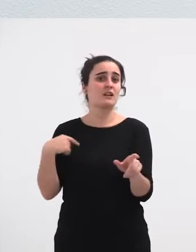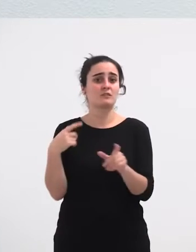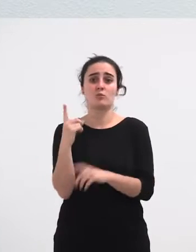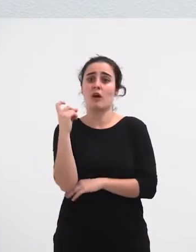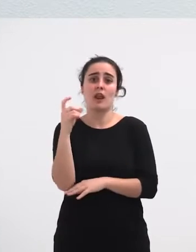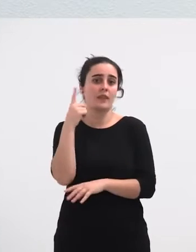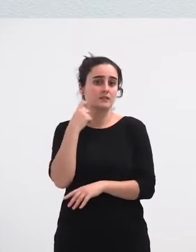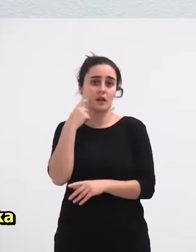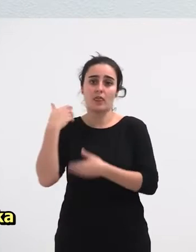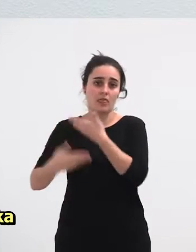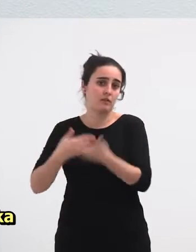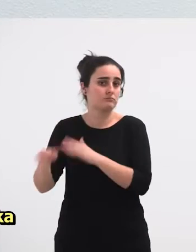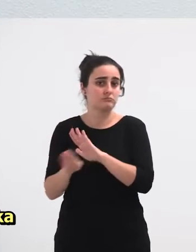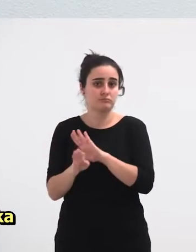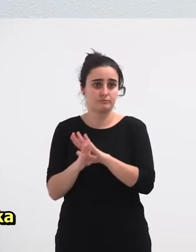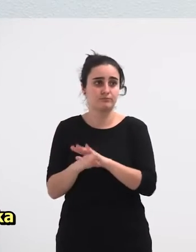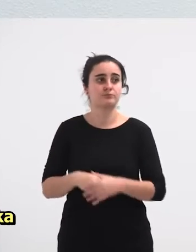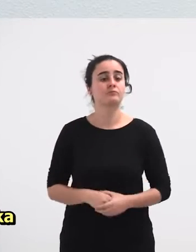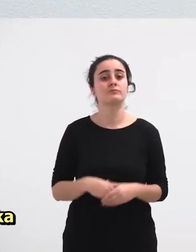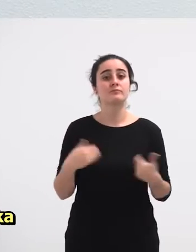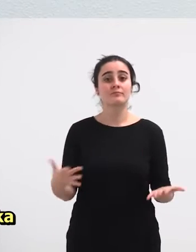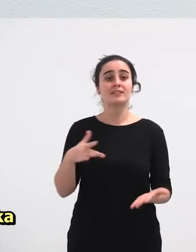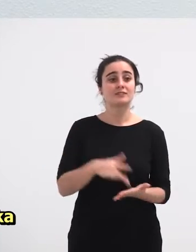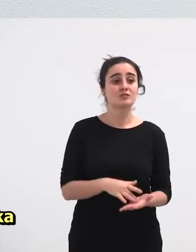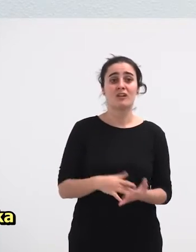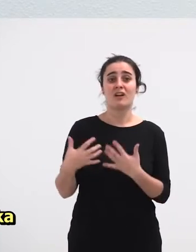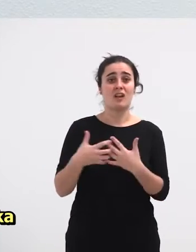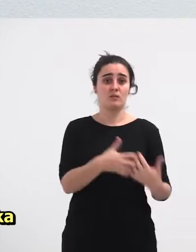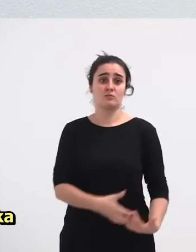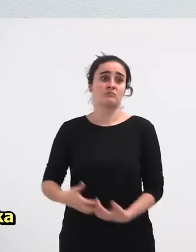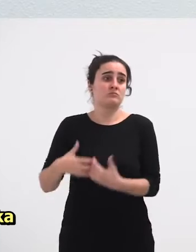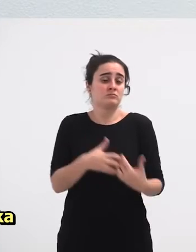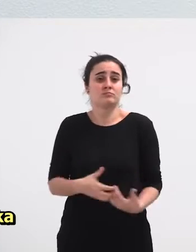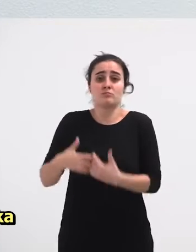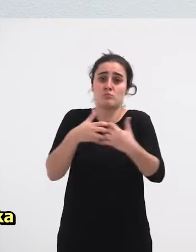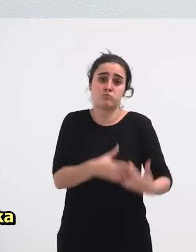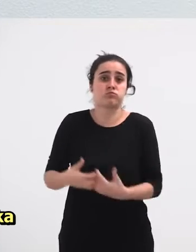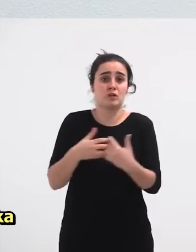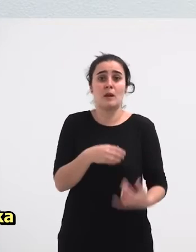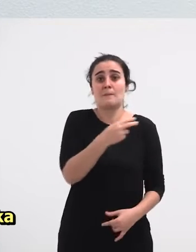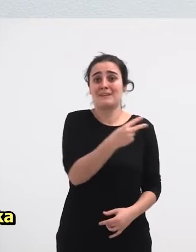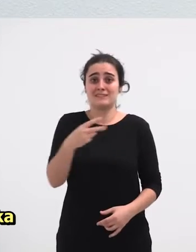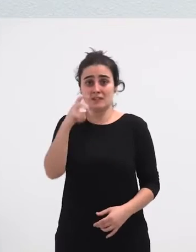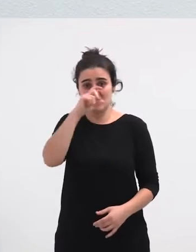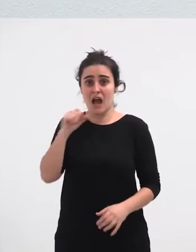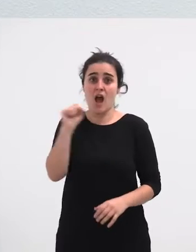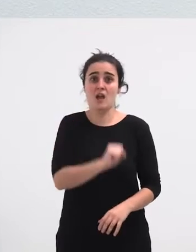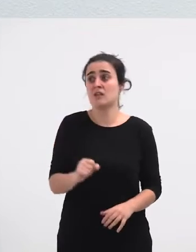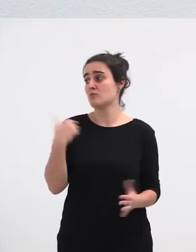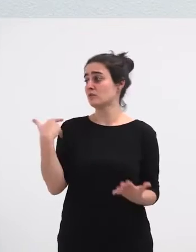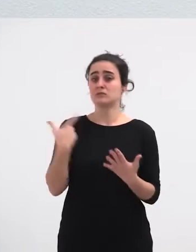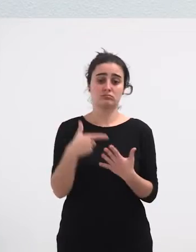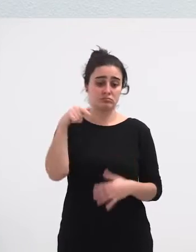pertsona Hordeoen, hogeita bi urteko gorrotoa Eta borroka dago hor barruan